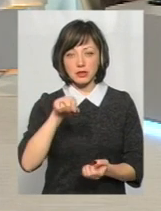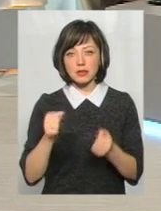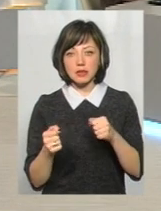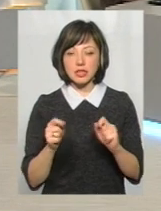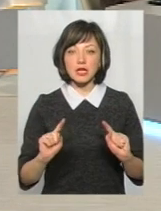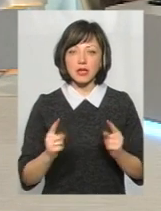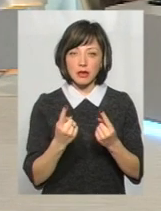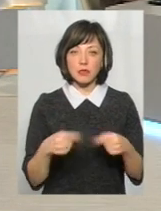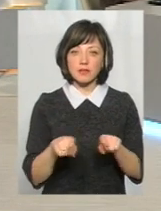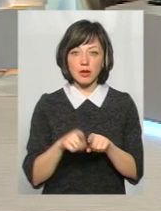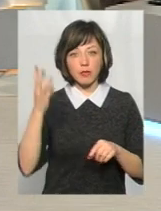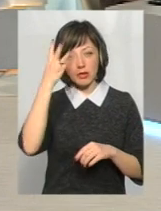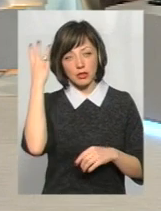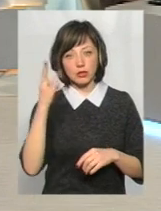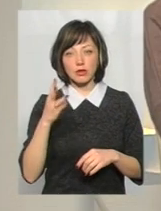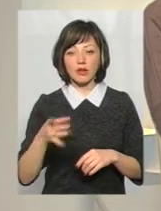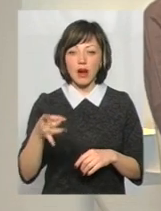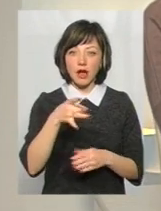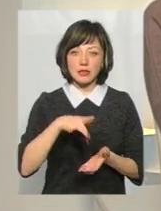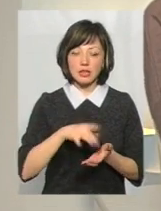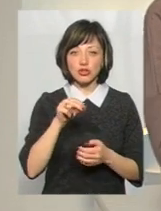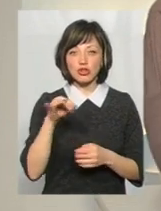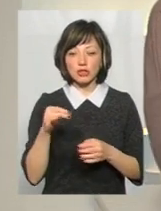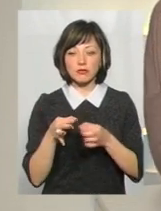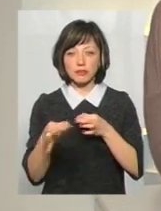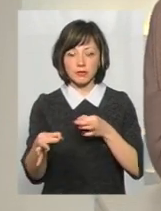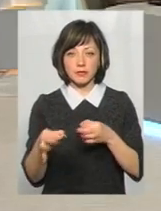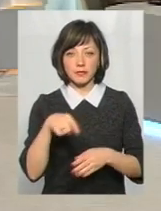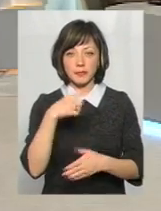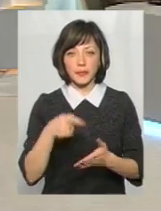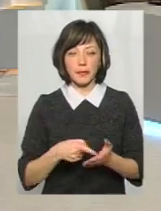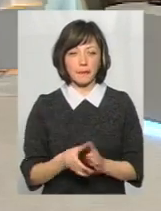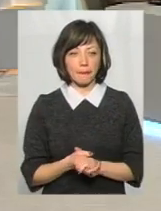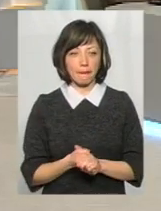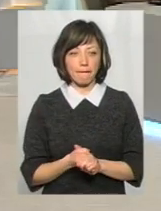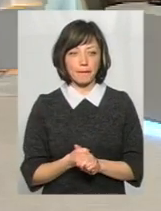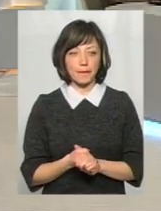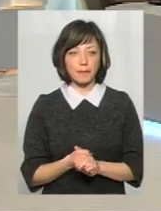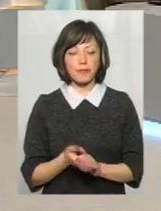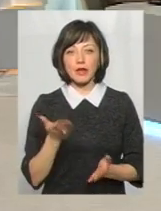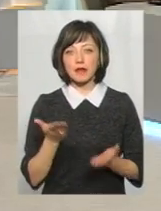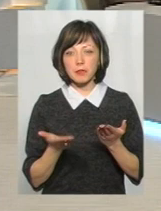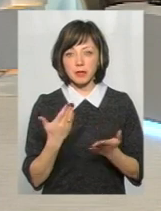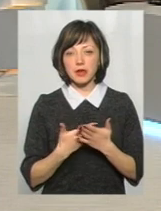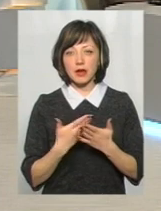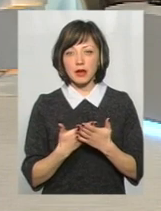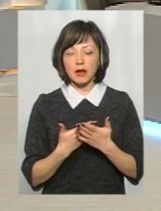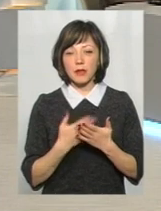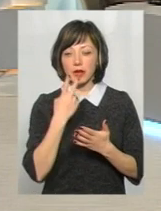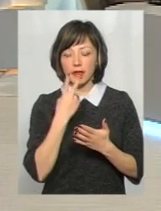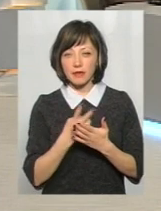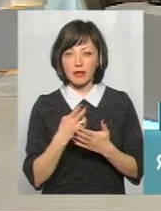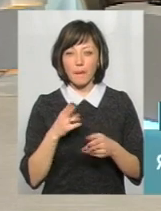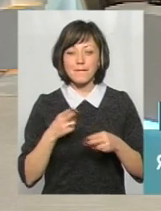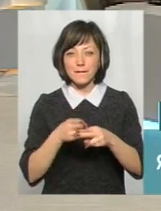затримують все ж в обласному центрі, в райцентрах чи десь на периферії? Ну, якщо ми дивимося щодо профілактичних відпрацювань, адже